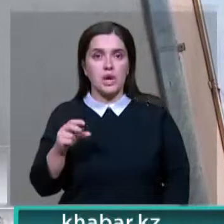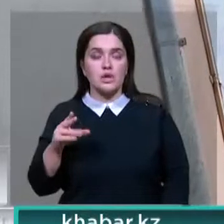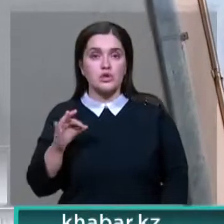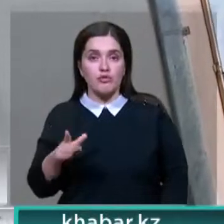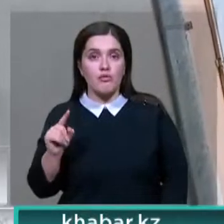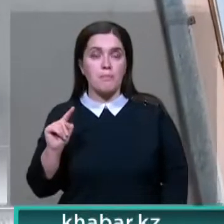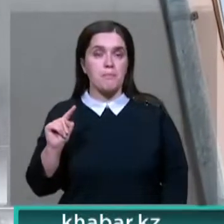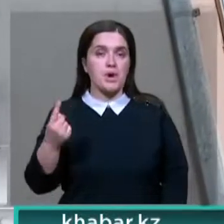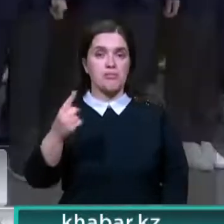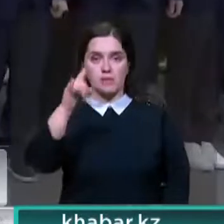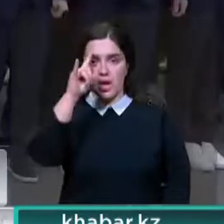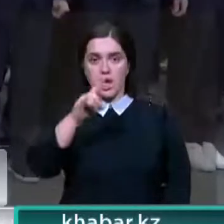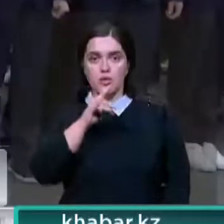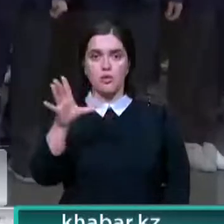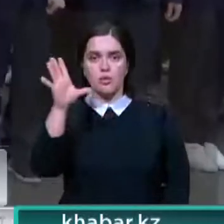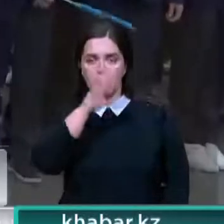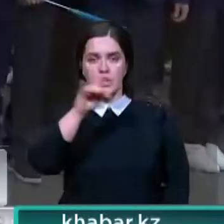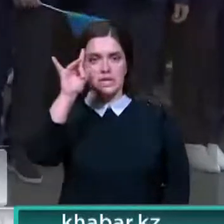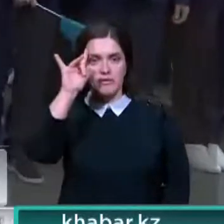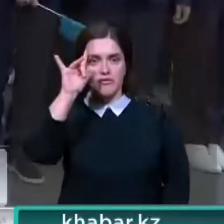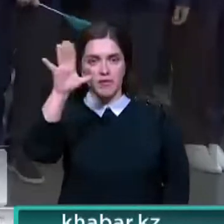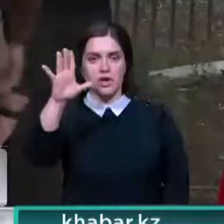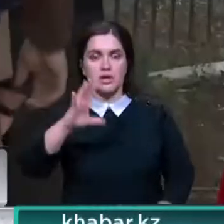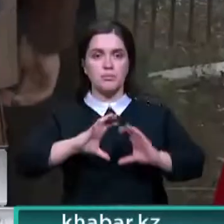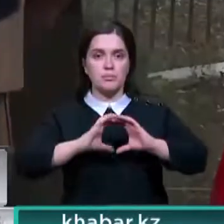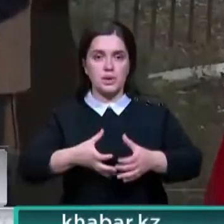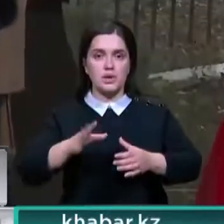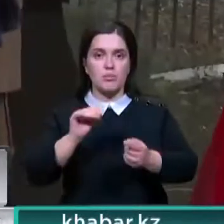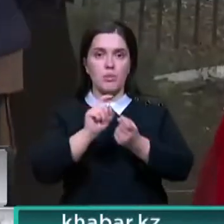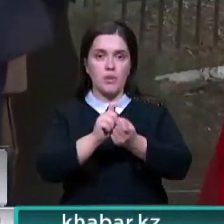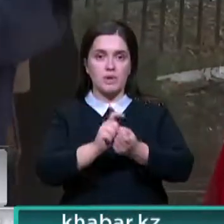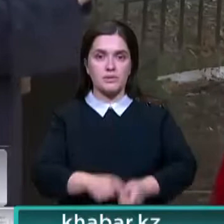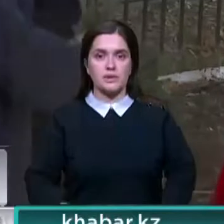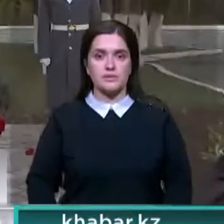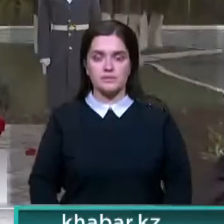Он стал первым казахом, который сумел завоевать звание чемпиона мира по борьбе.